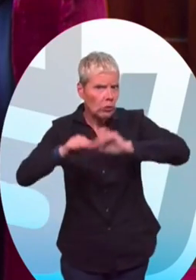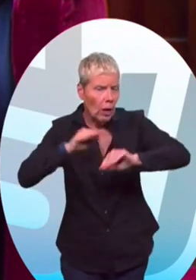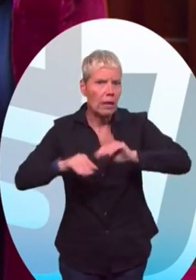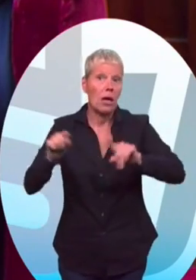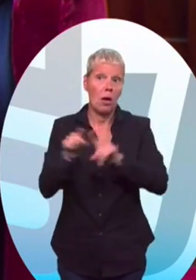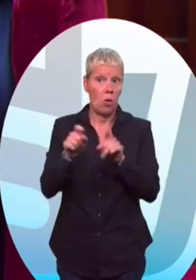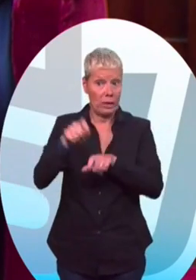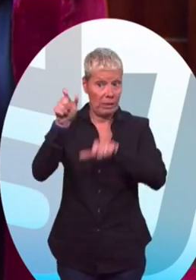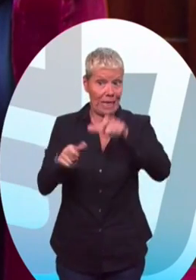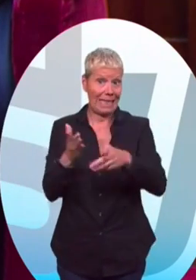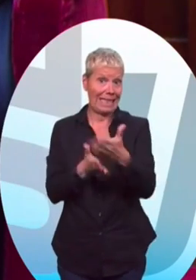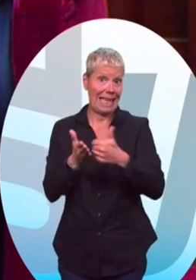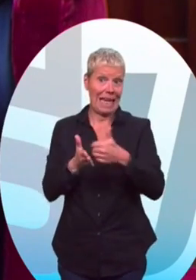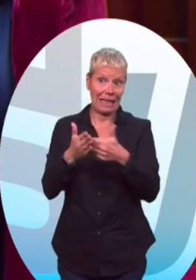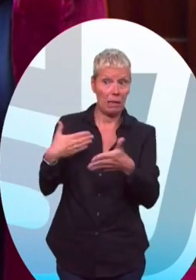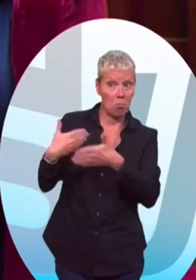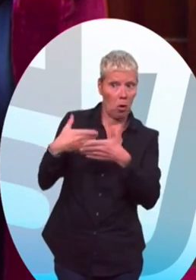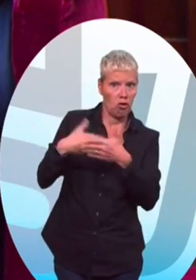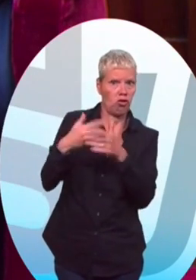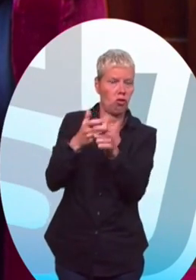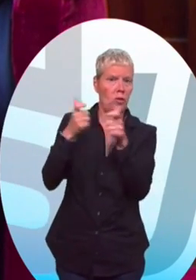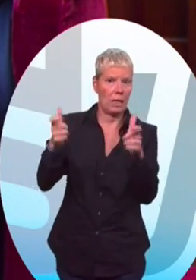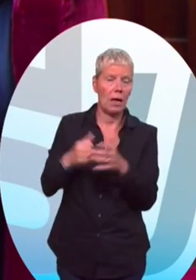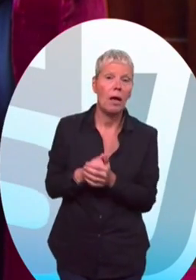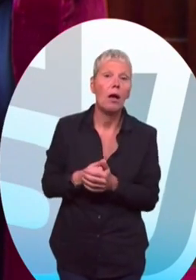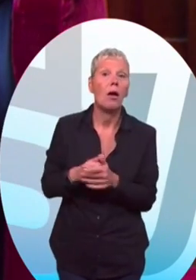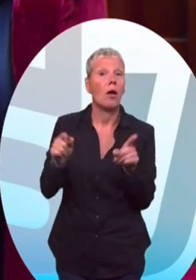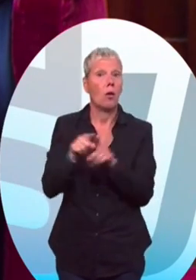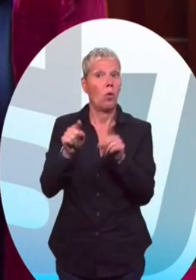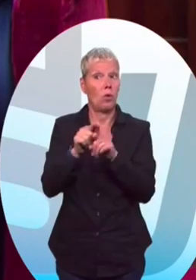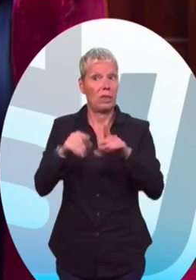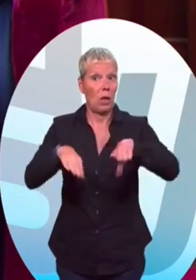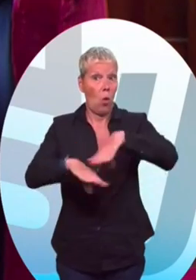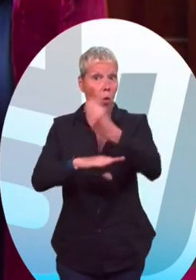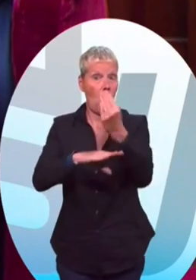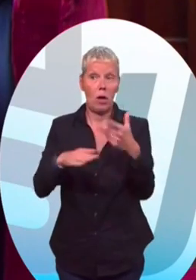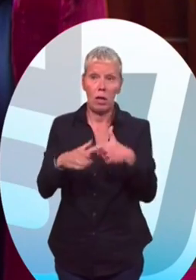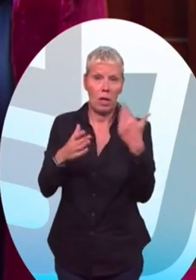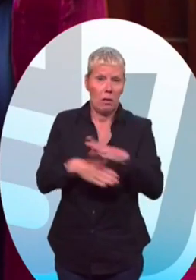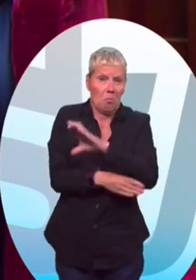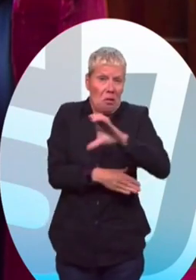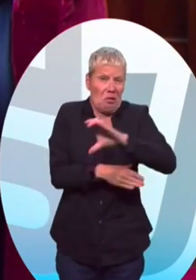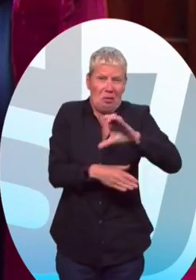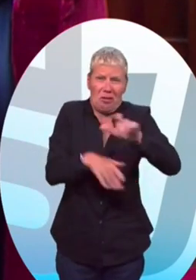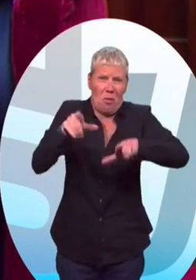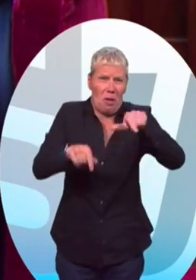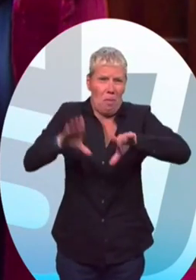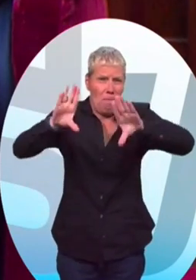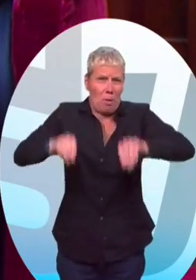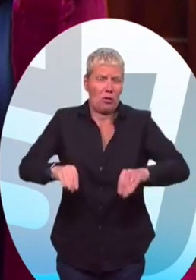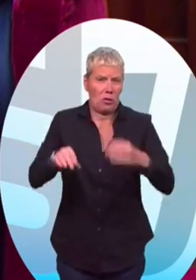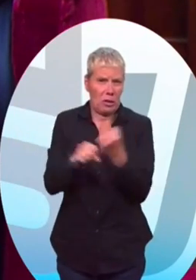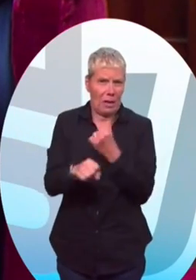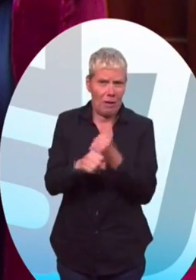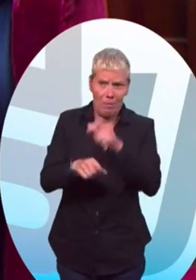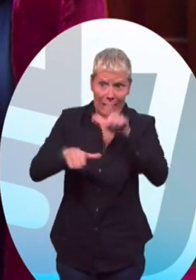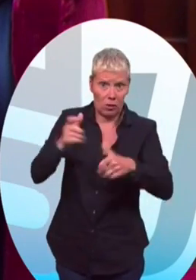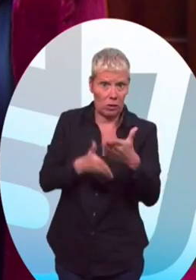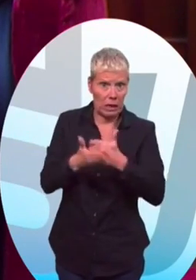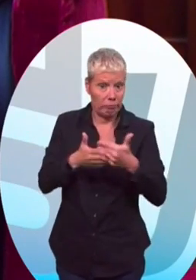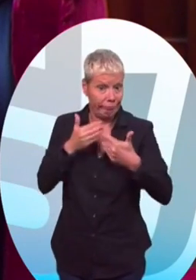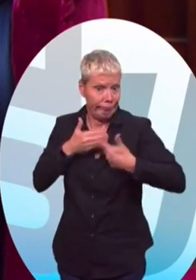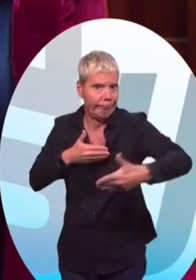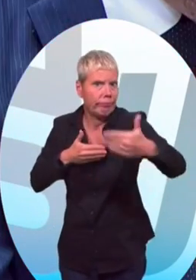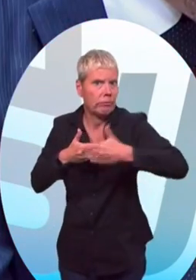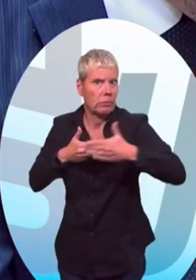dans le périmètre immédiat. Rouen-Lubrizol,'est aussi des centaines d'emplois, des salariés dont l'avenir immédiat